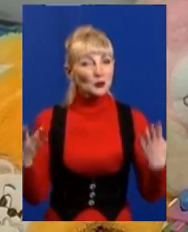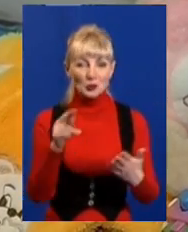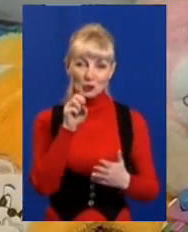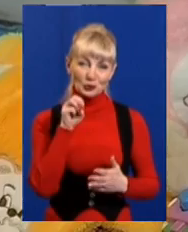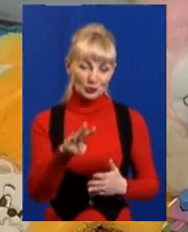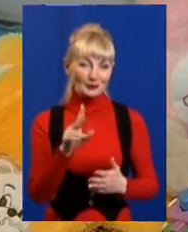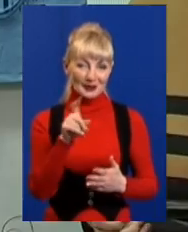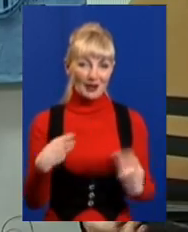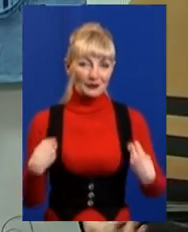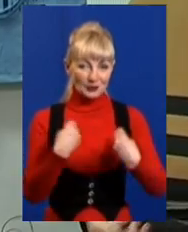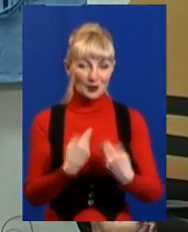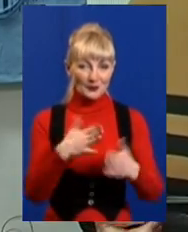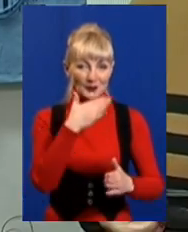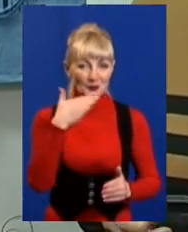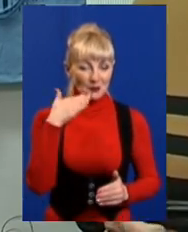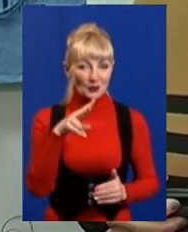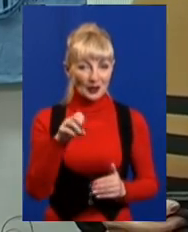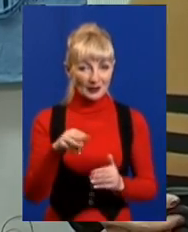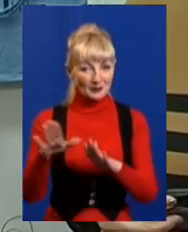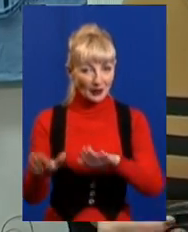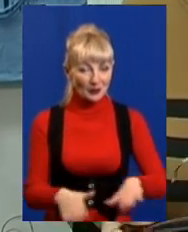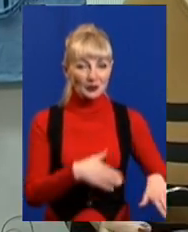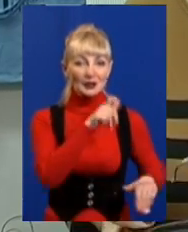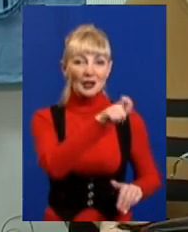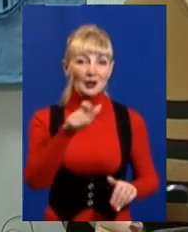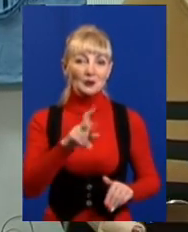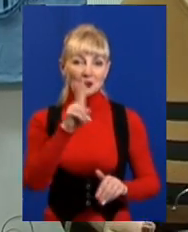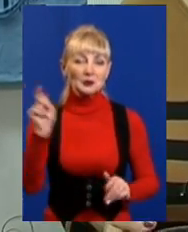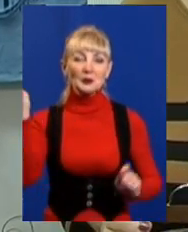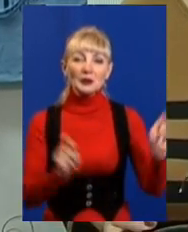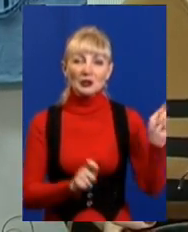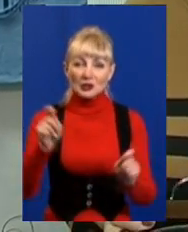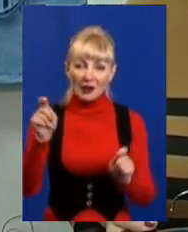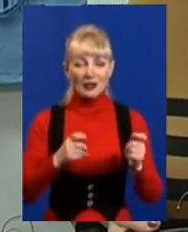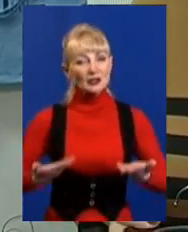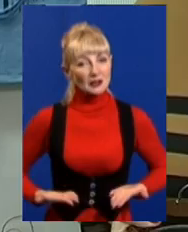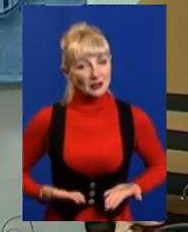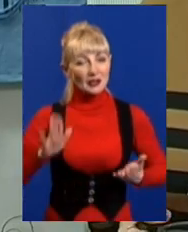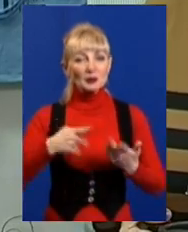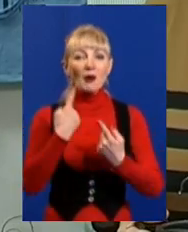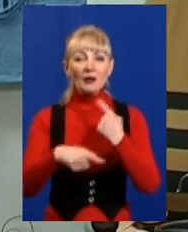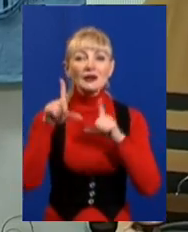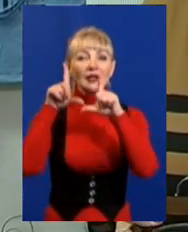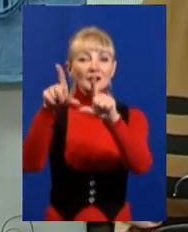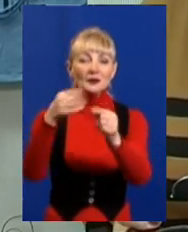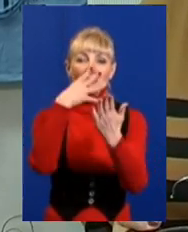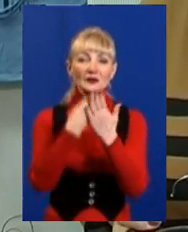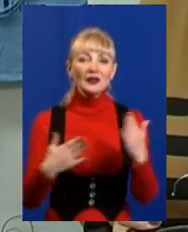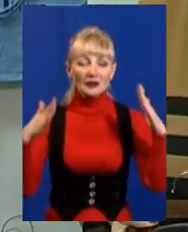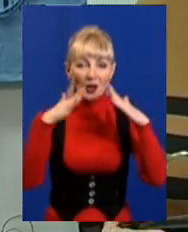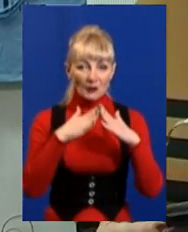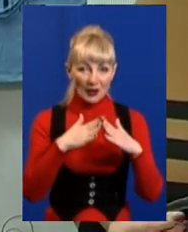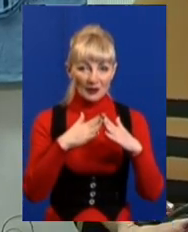І вже багато років приходять люди, які приїздили тут, жили, потім повернулися в свої демівки